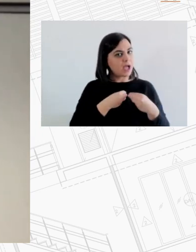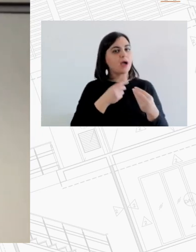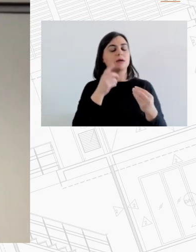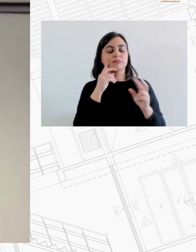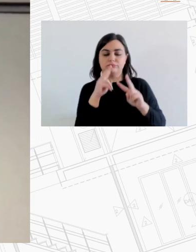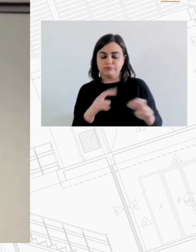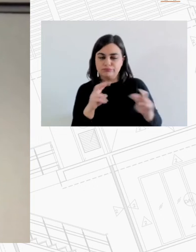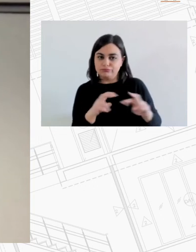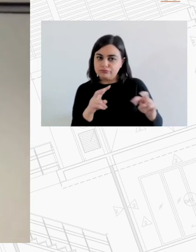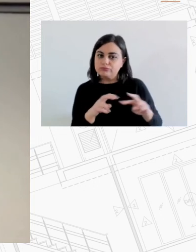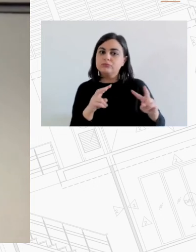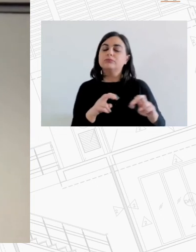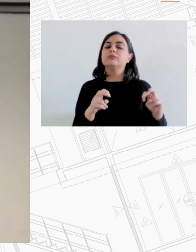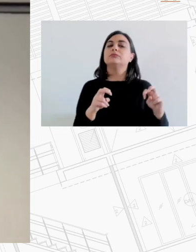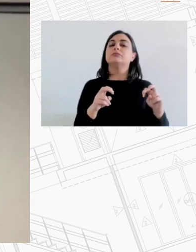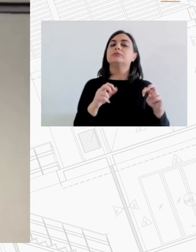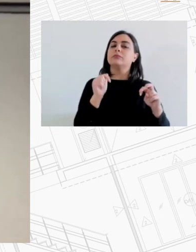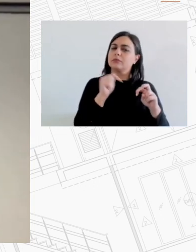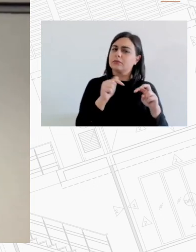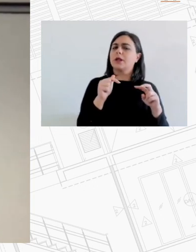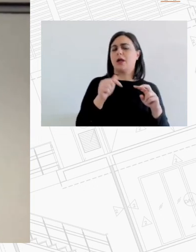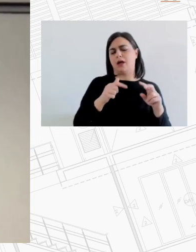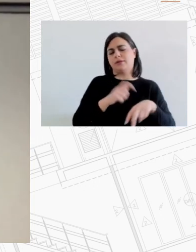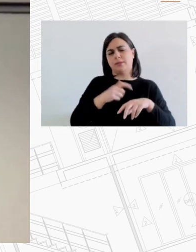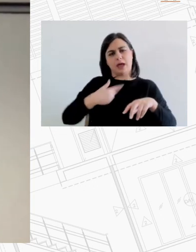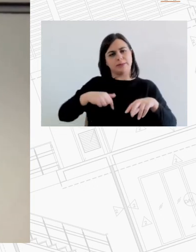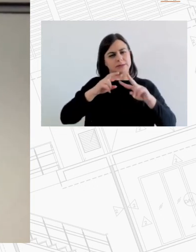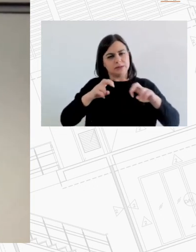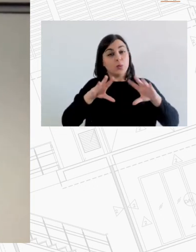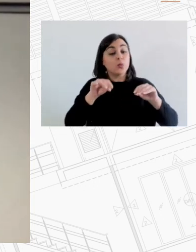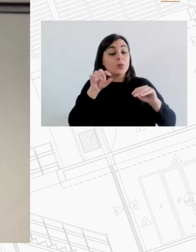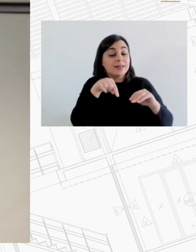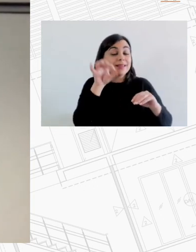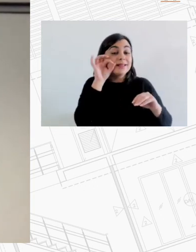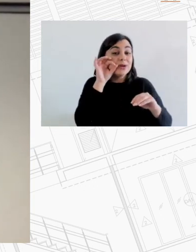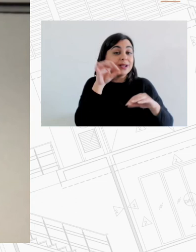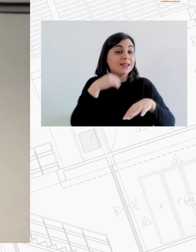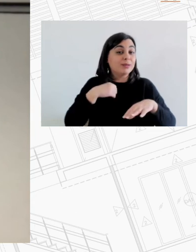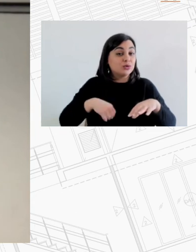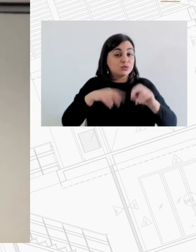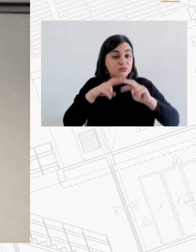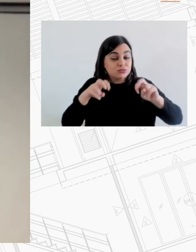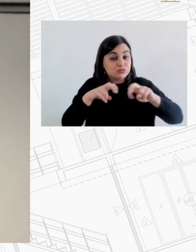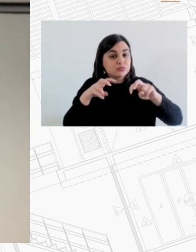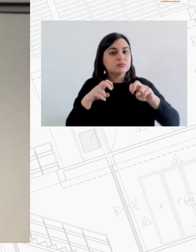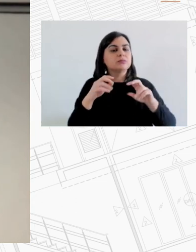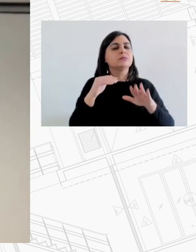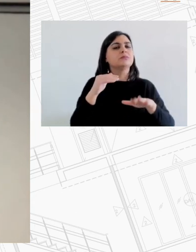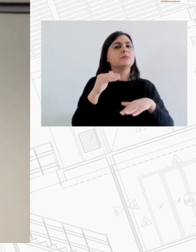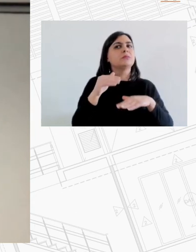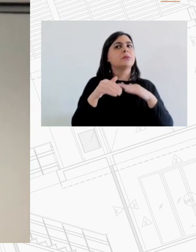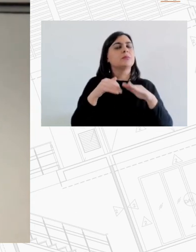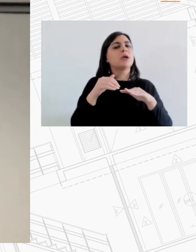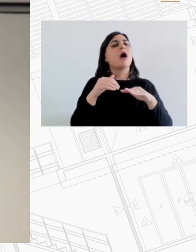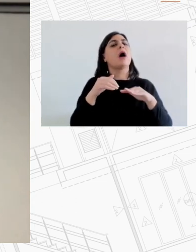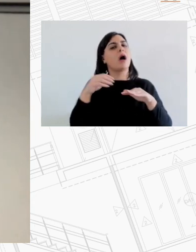διαξοδικότερα αυτές αναλύθηκαν στη μελέτη για το Δήμο Θεσσαλονίκης και κάπως πιο γενικά αργότερα πήραμε και για τους υπόλοιπους δήμους